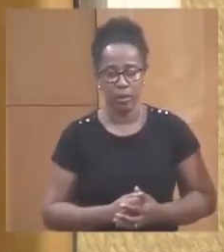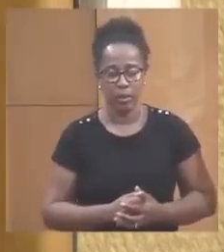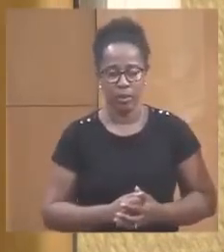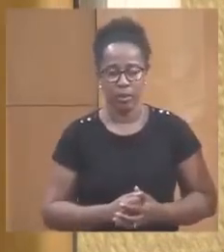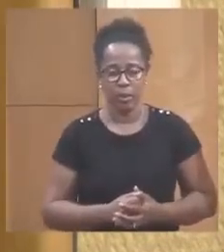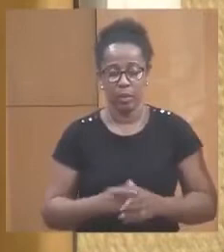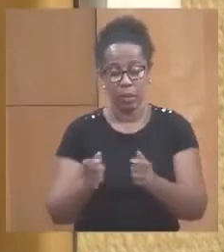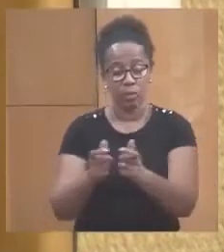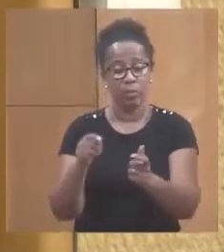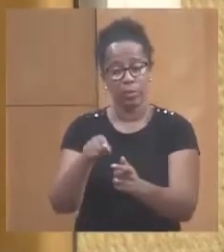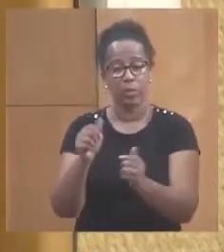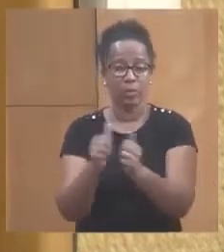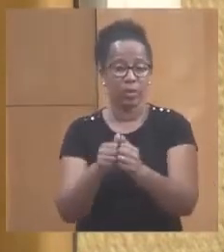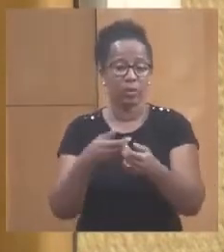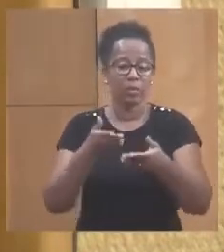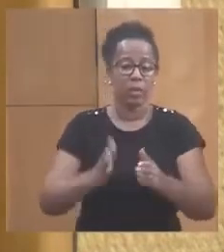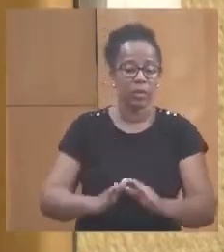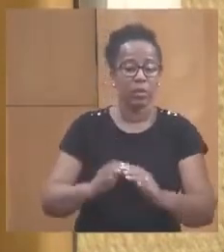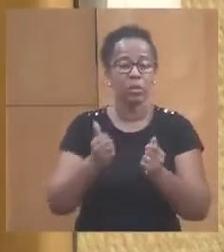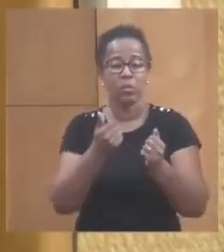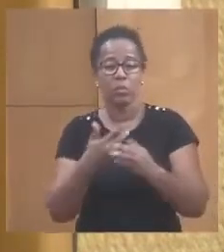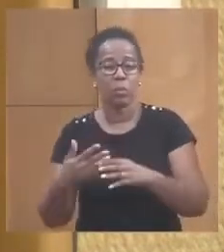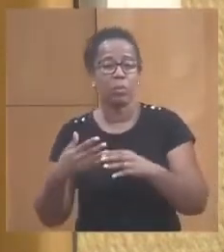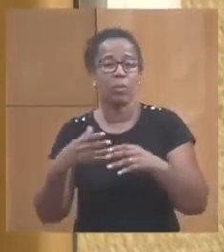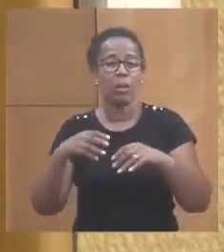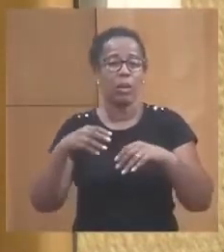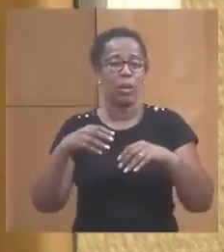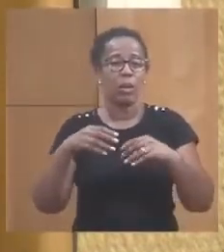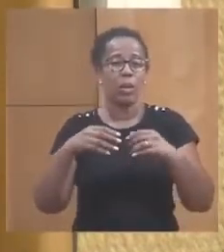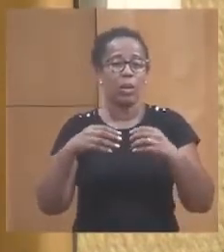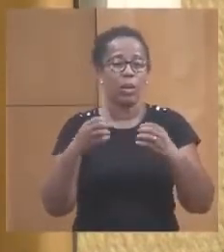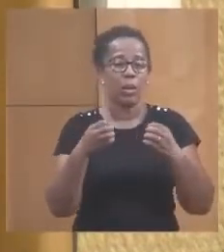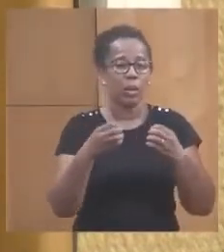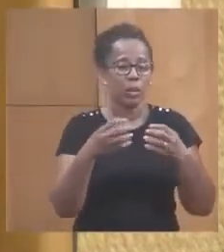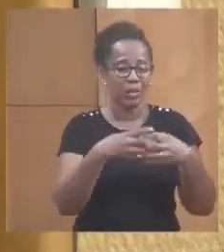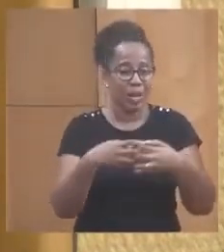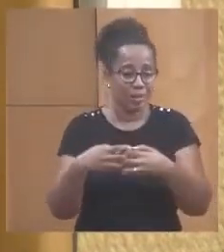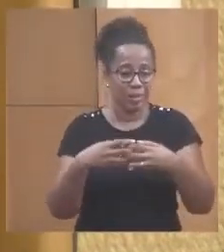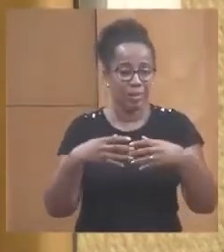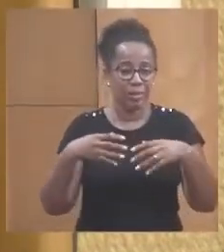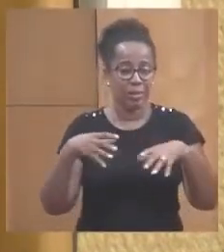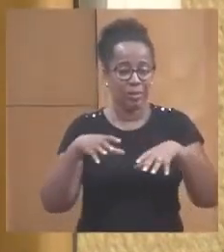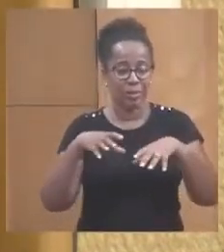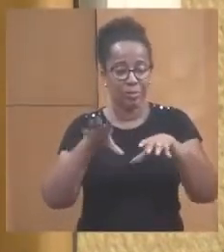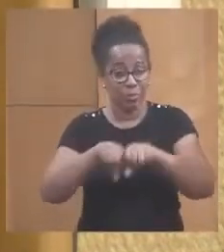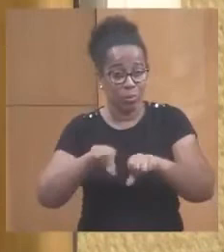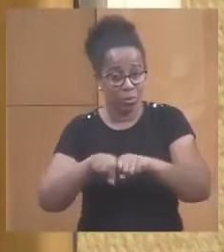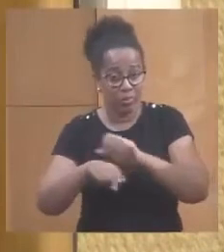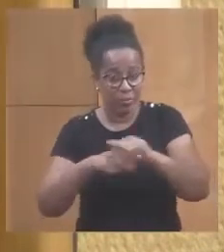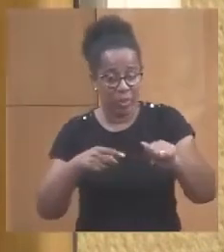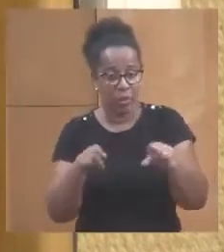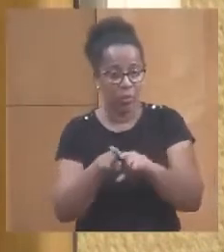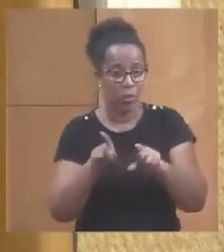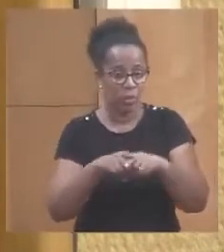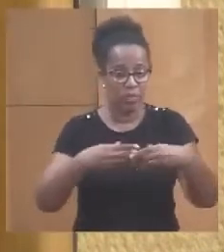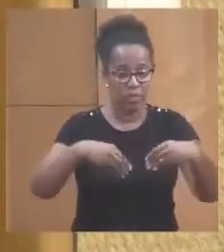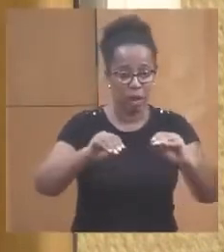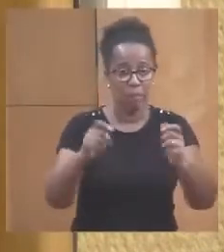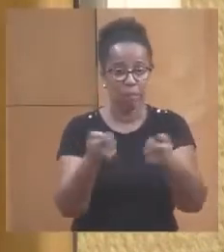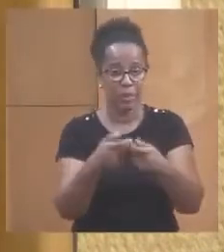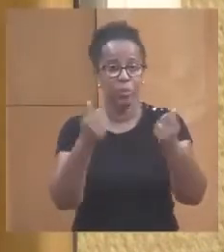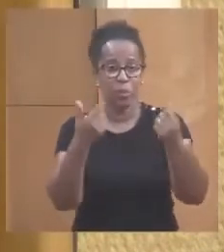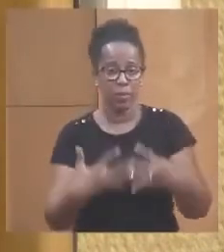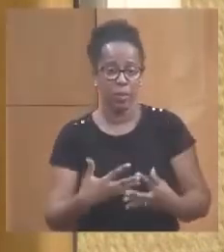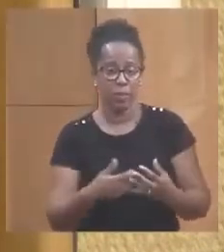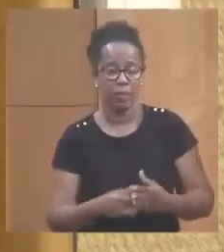déterminer le volume de glace à produire et le prix à lequel ce sera vendu. Ce dossier a été présenté